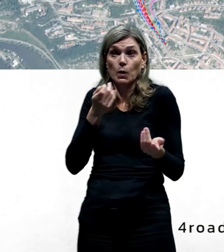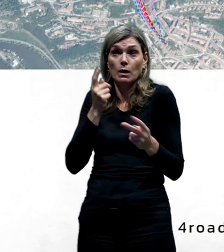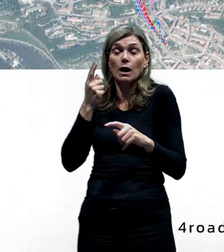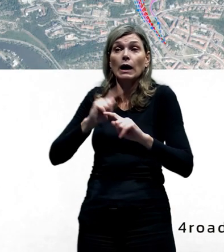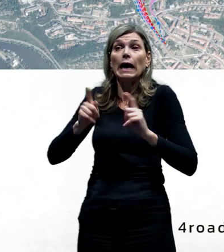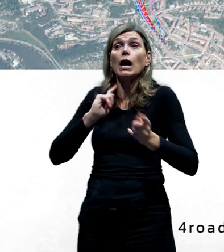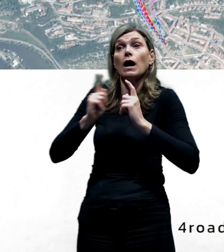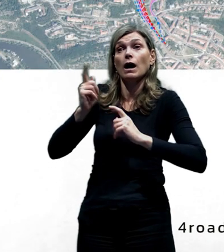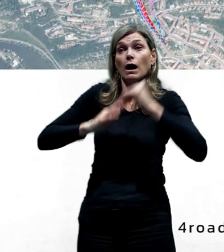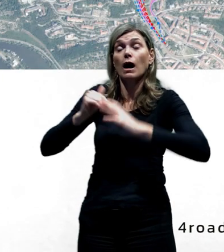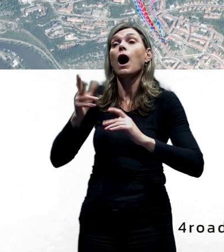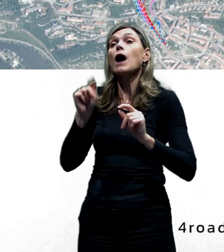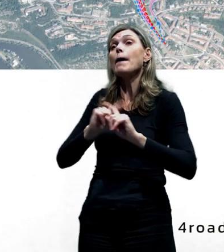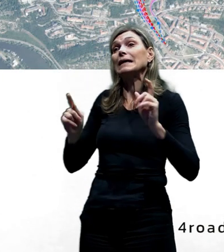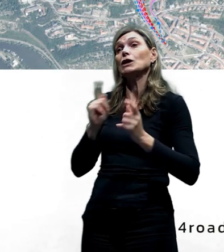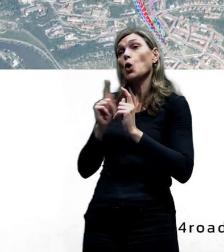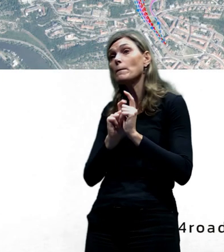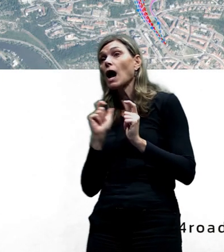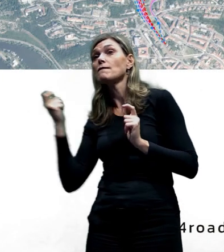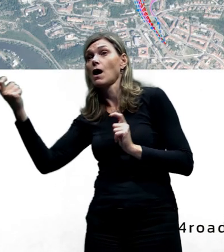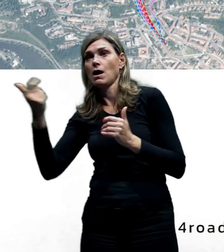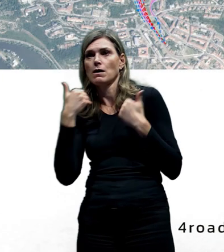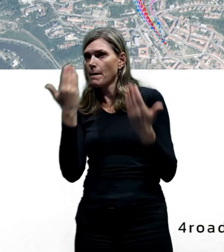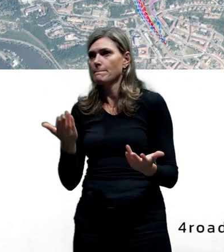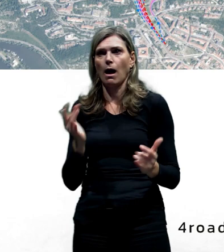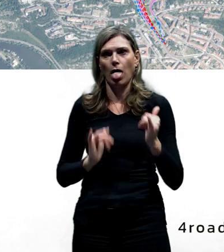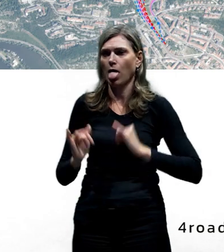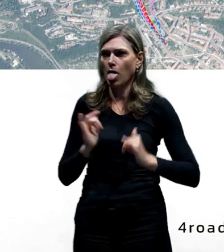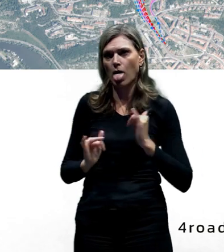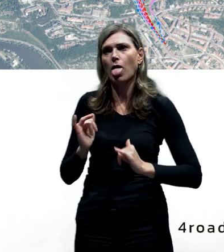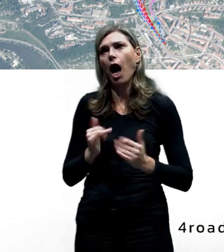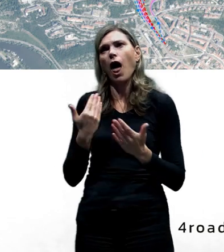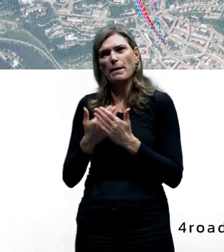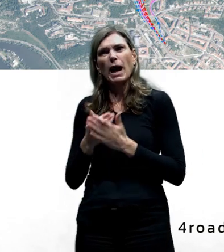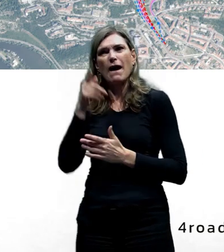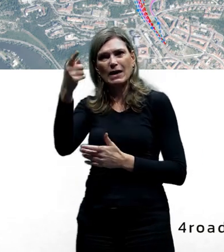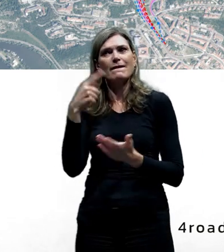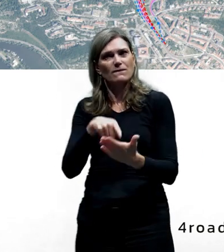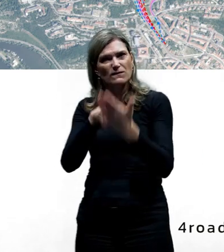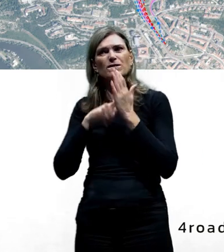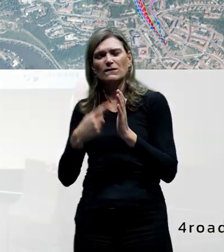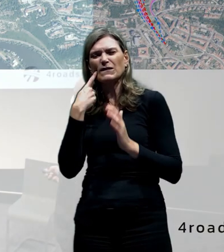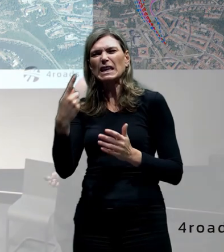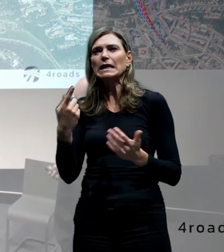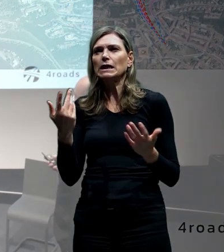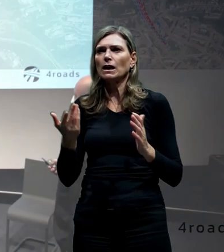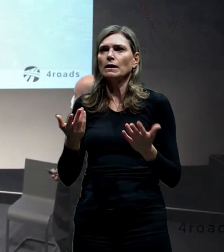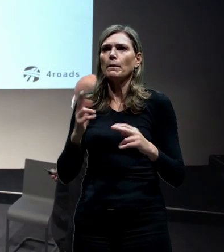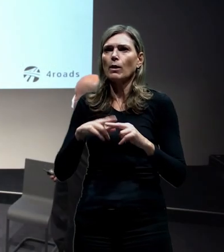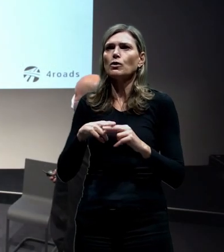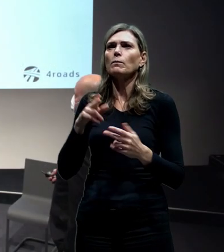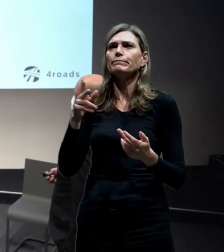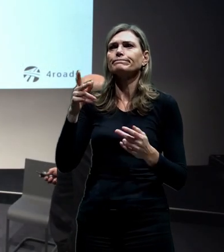To je jeden z problémů. Nicméně u této varianty je vidět, k čemu potom vede ta